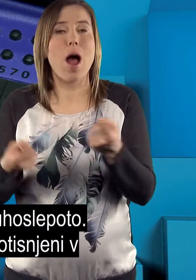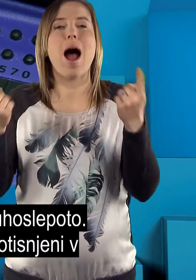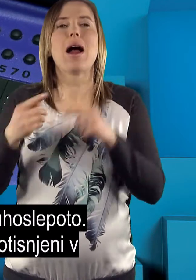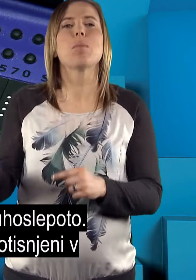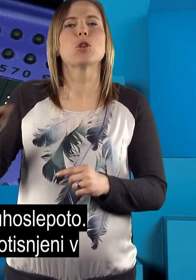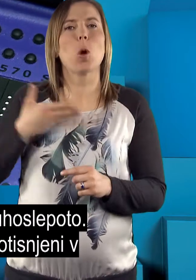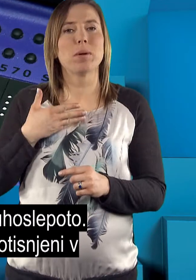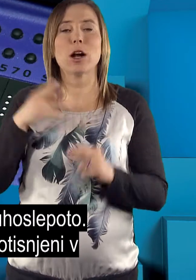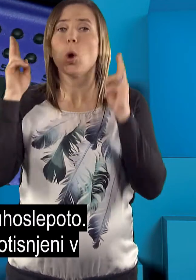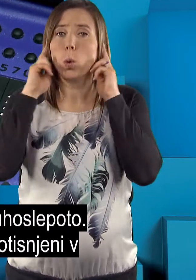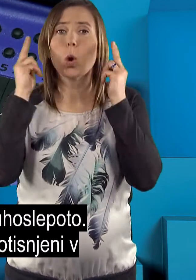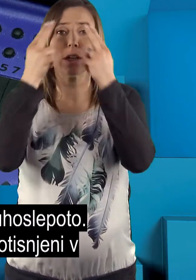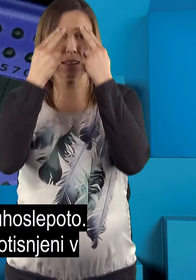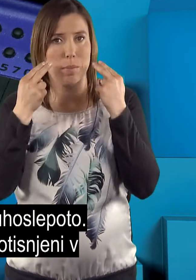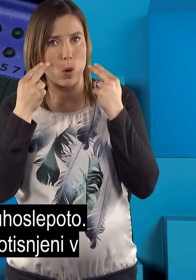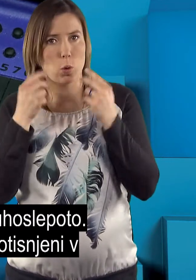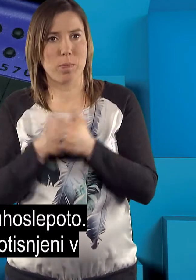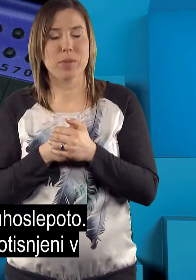pridobljeno gluhoslepoto.